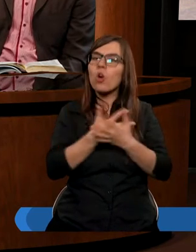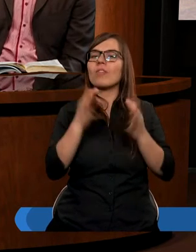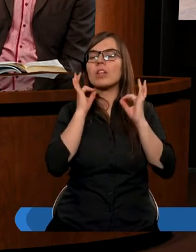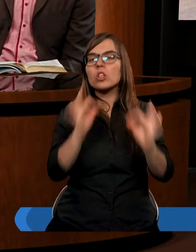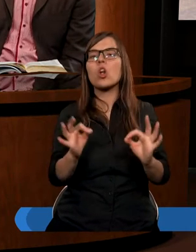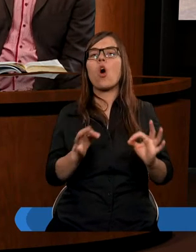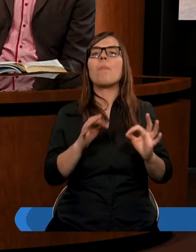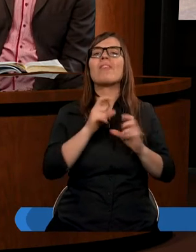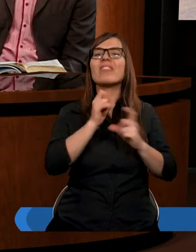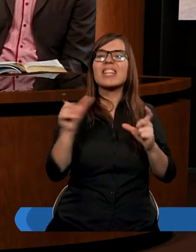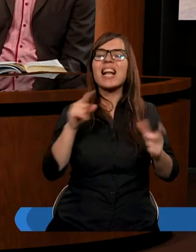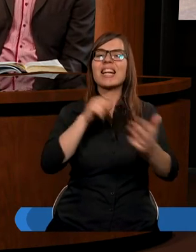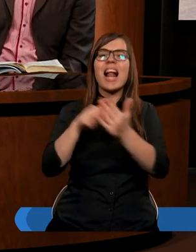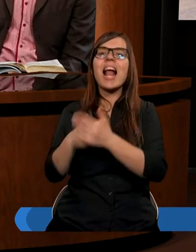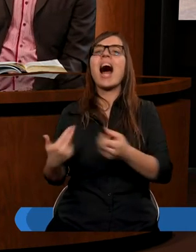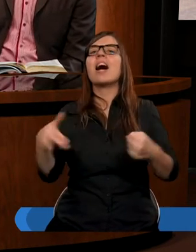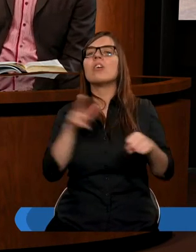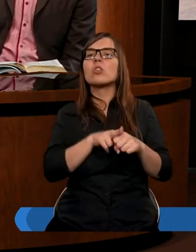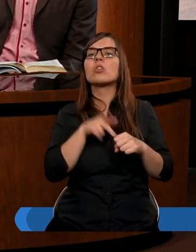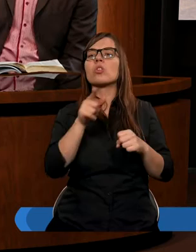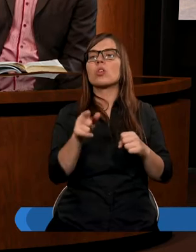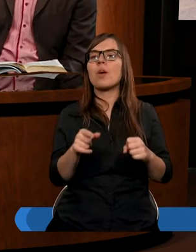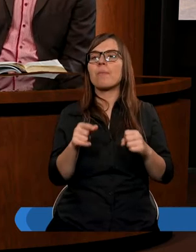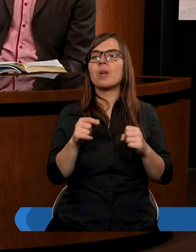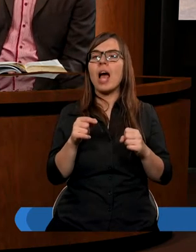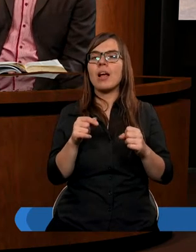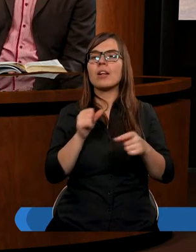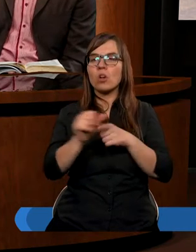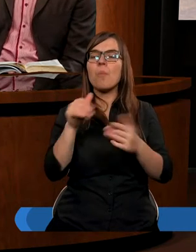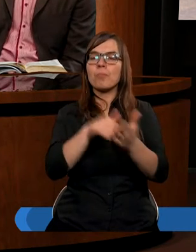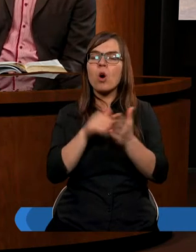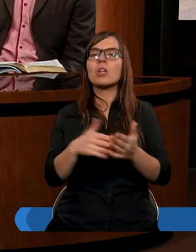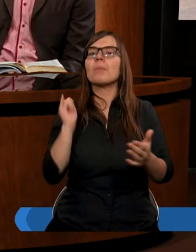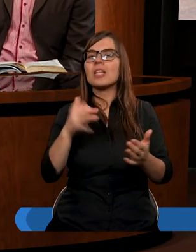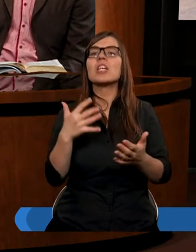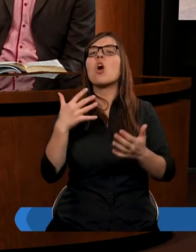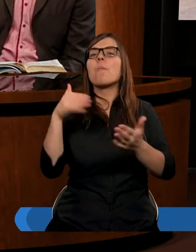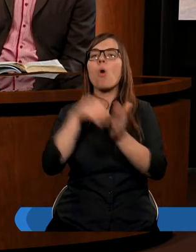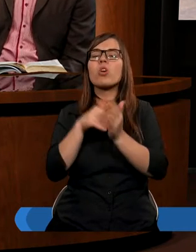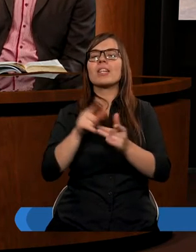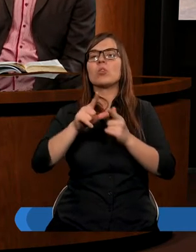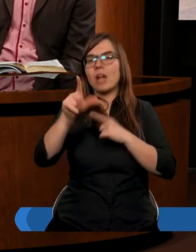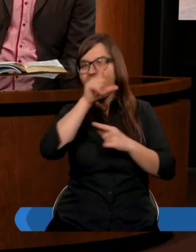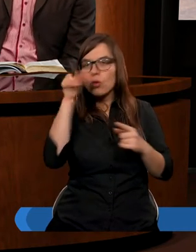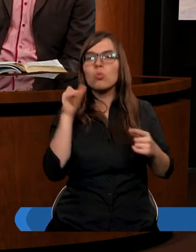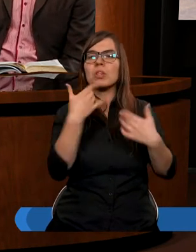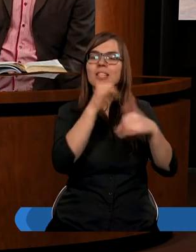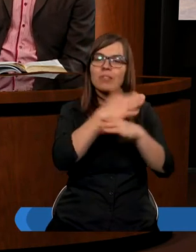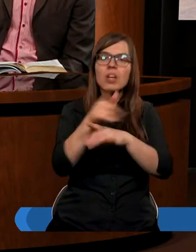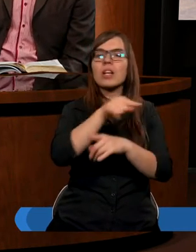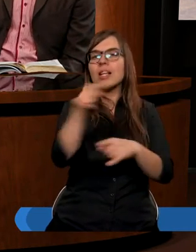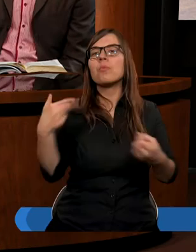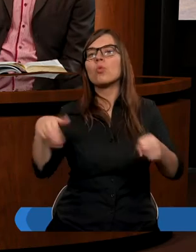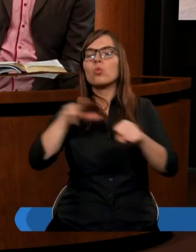albo wykorzystywać w takich celach, które nie będą przynosiły pożytku ludziom, pożytku tym,